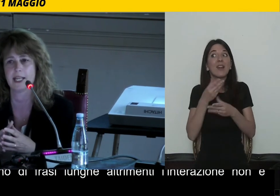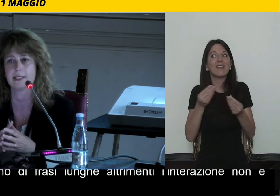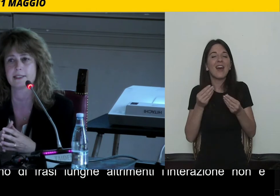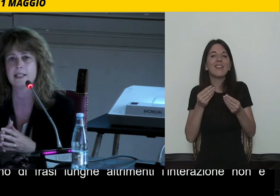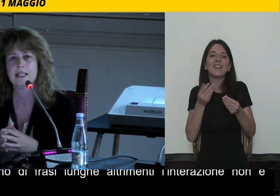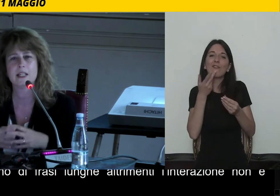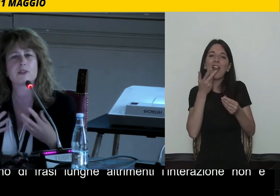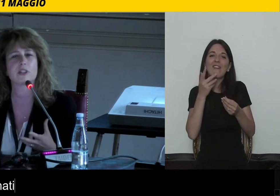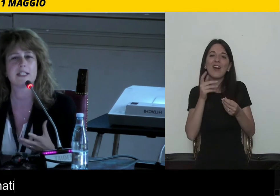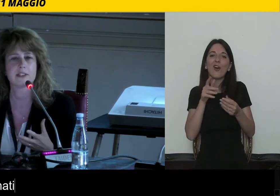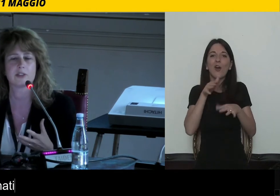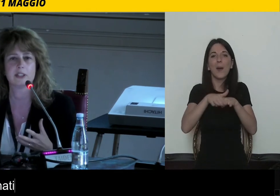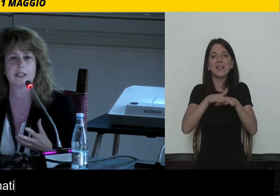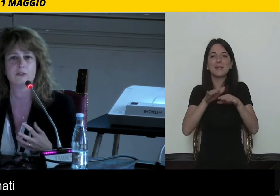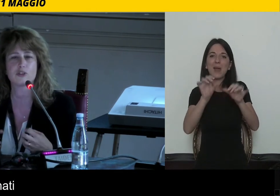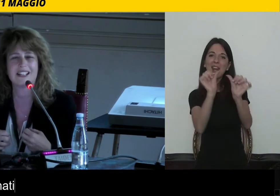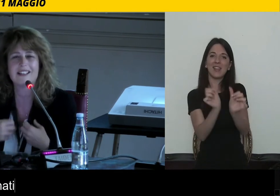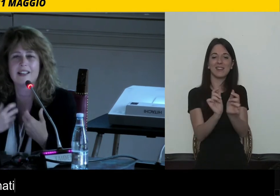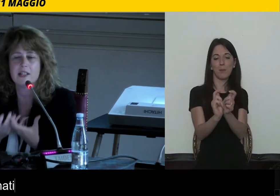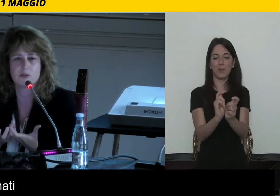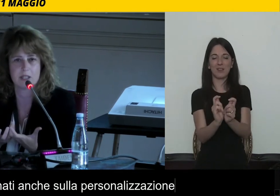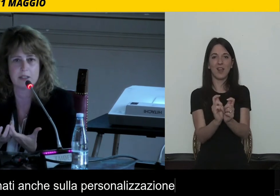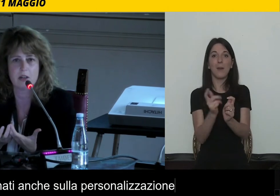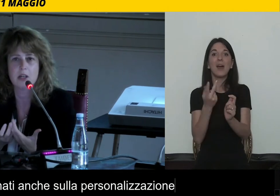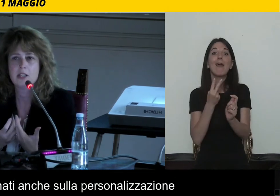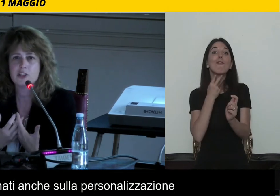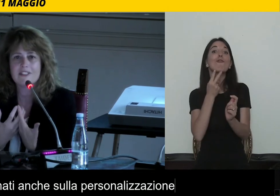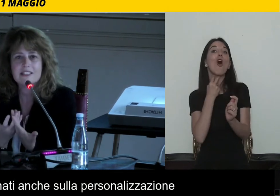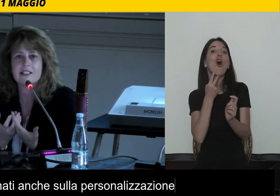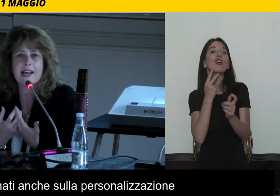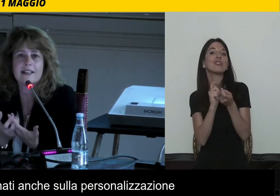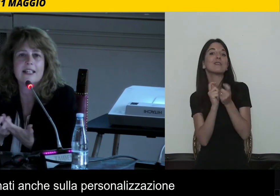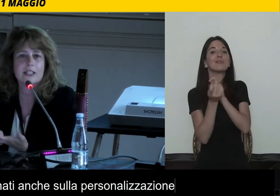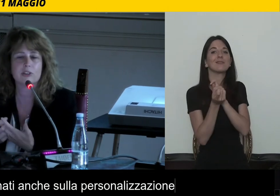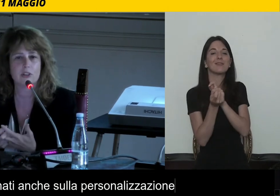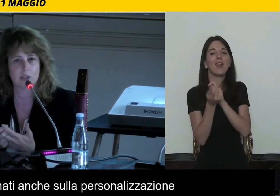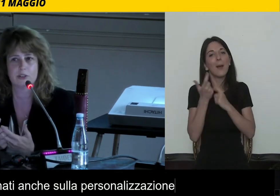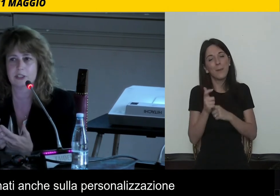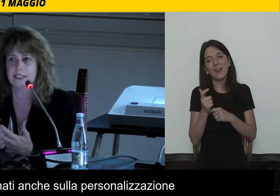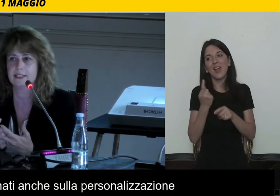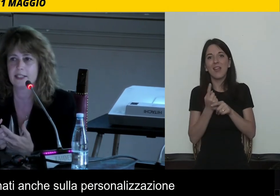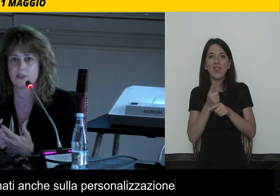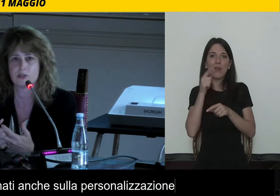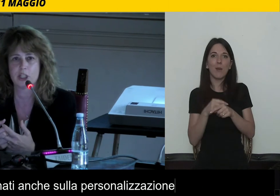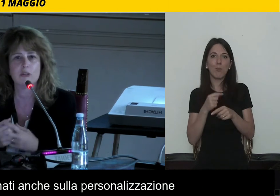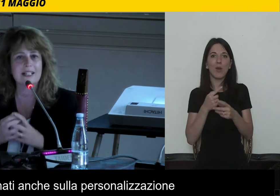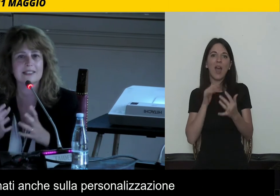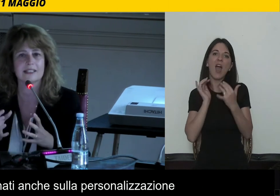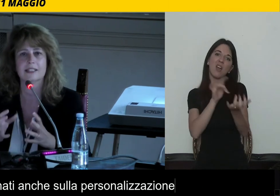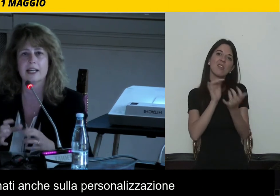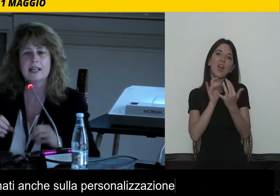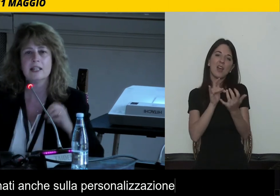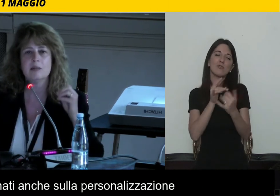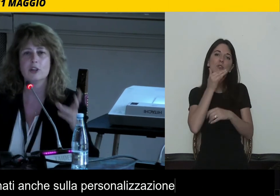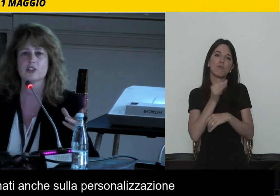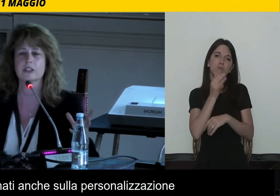dell'esperienza, la personalizzazione della voce, l'engagement. Ci deve essere anche il lato edonico dell'interazione. Non basta dire il mio agente